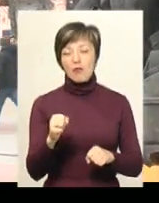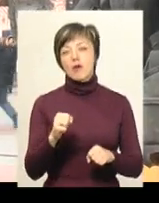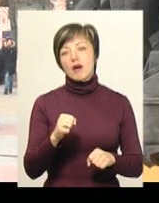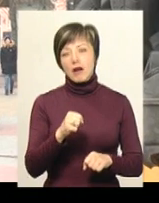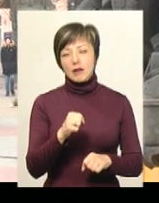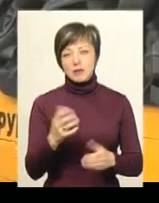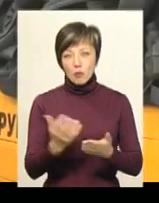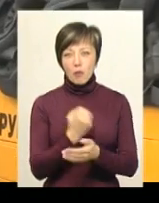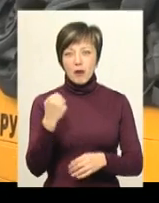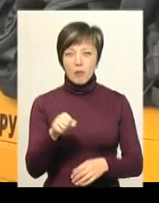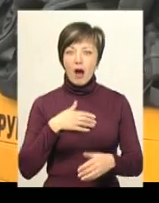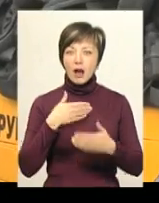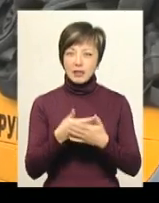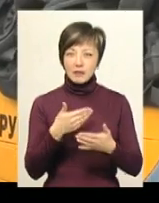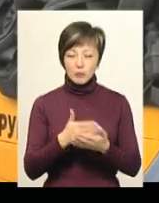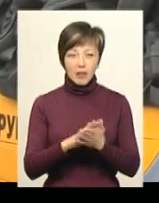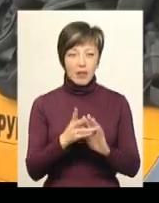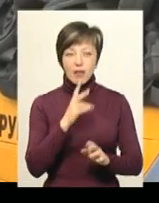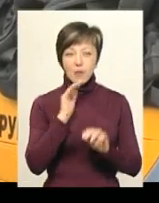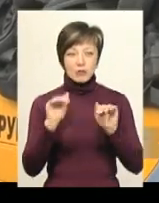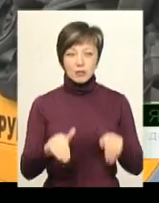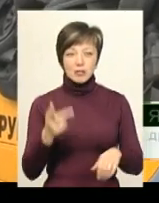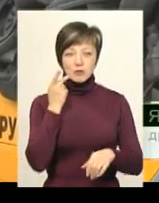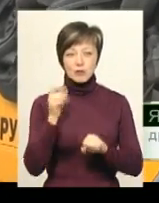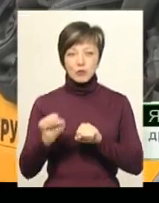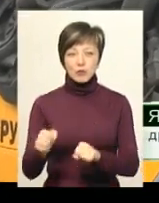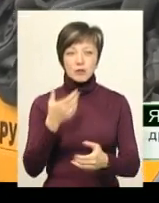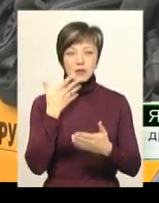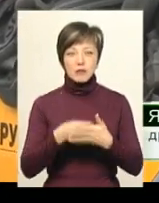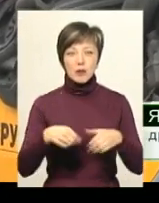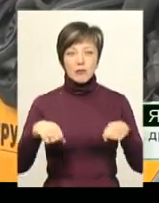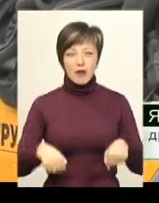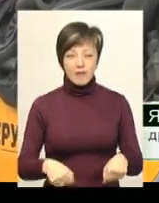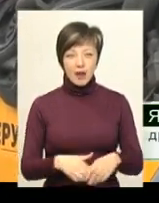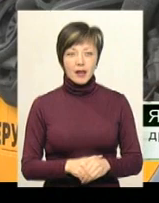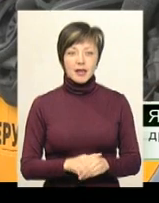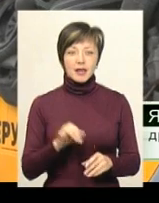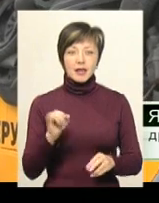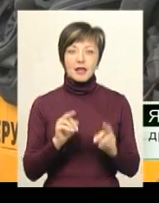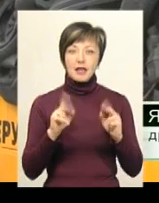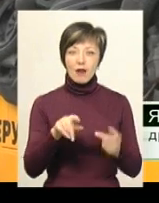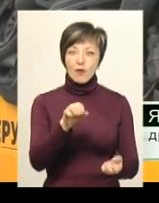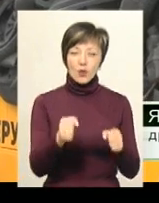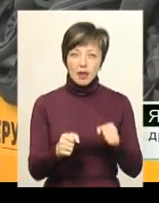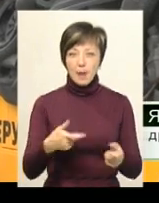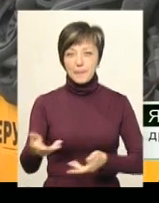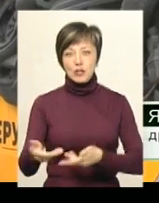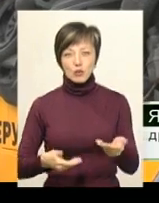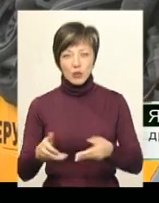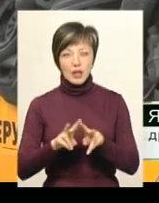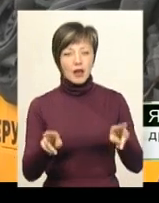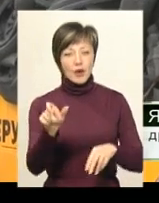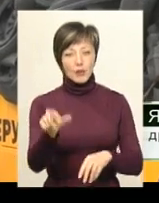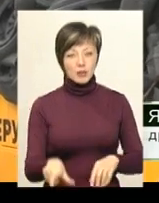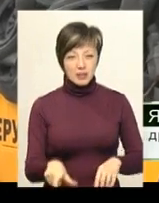активну громадську позицію. «Не мовчати, завжди відстоювати свої права. І як водія, і як пішохода, і як